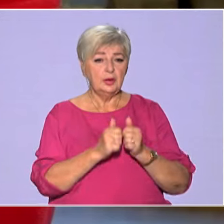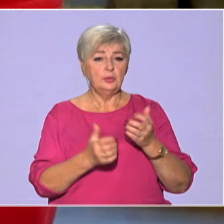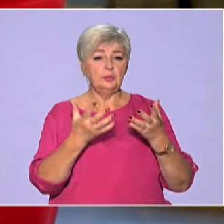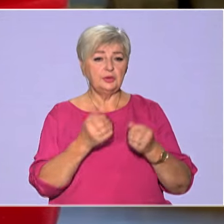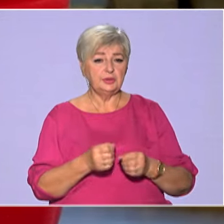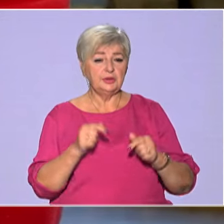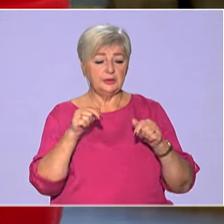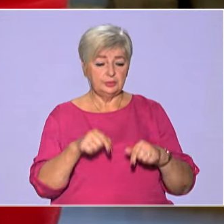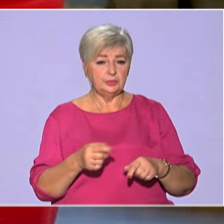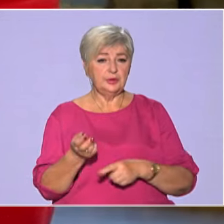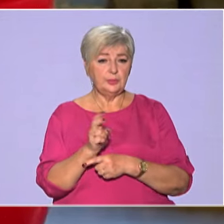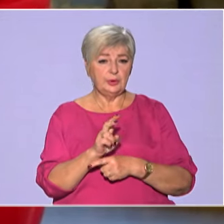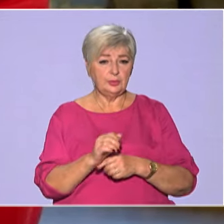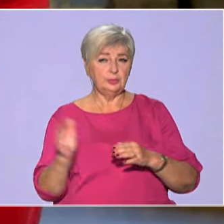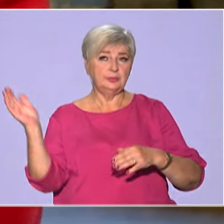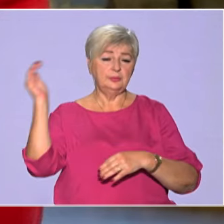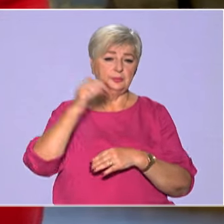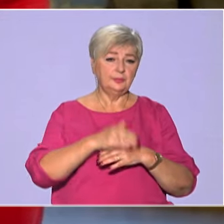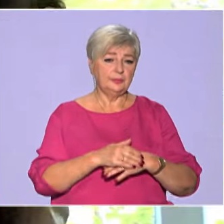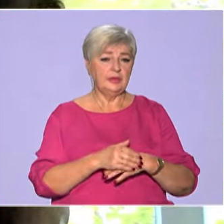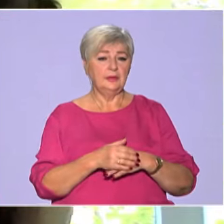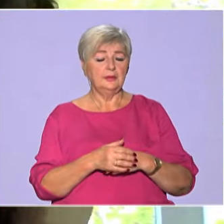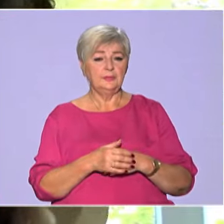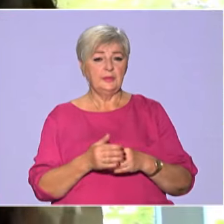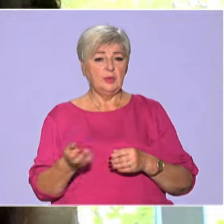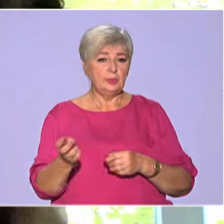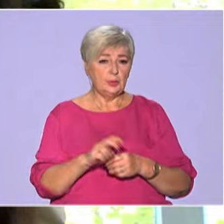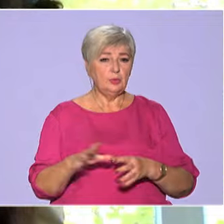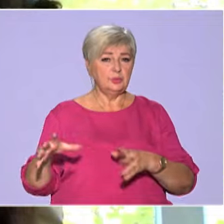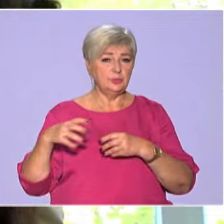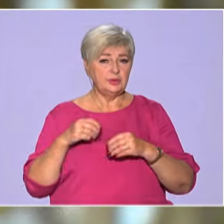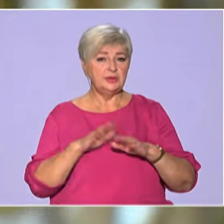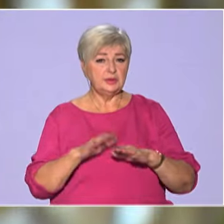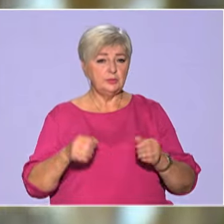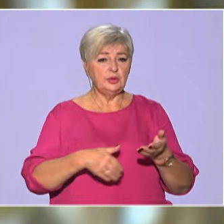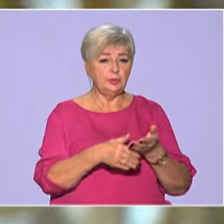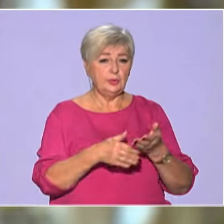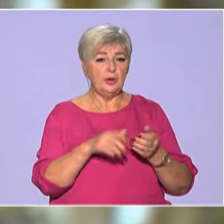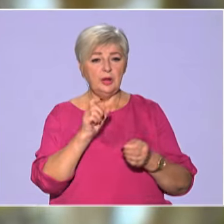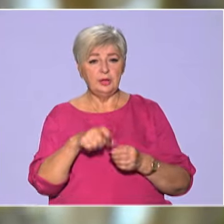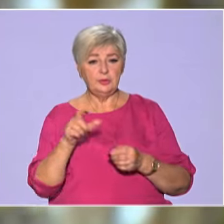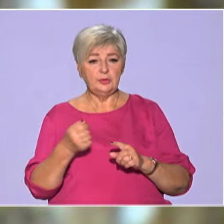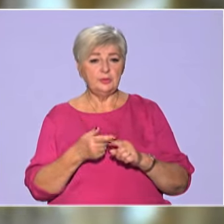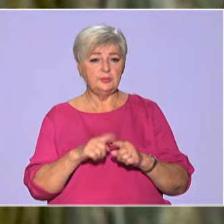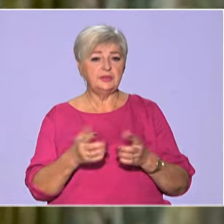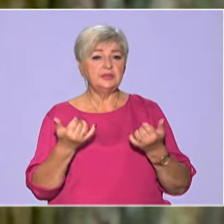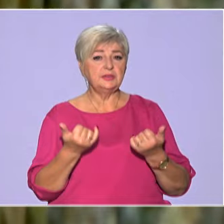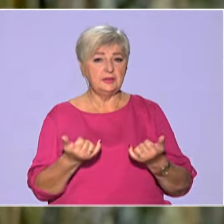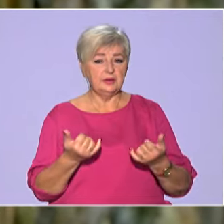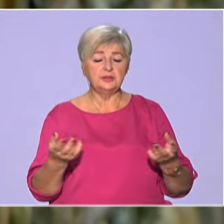нахожусь. Цілий Приходжу і з дітьми тут. Допомагаємо людям. Це зараз необхідно.